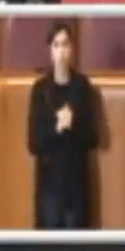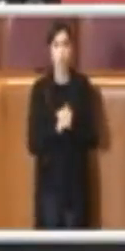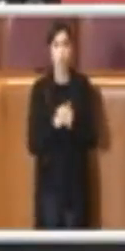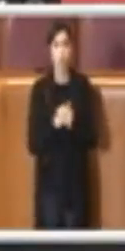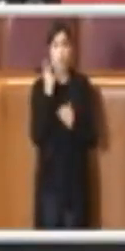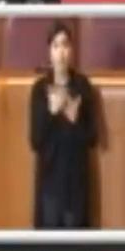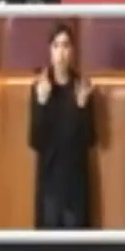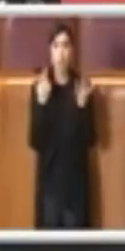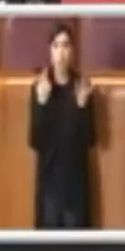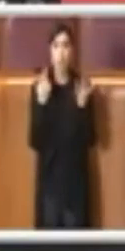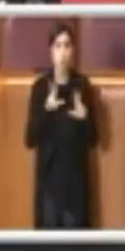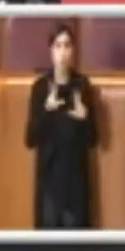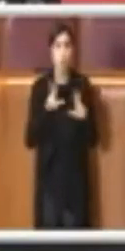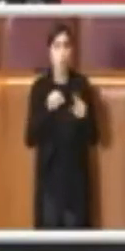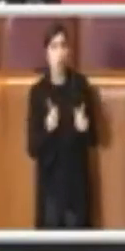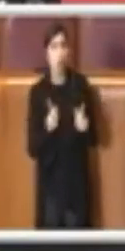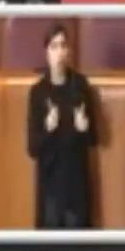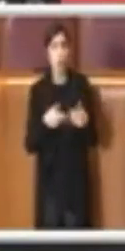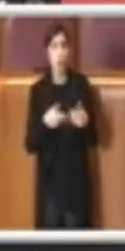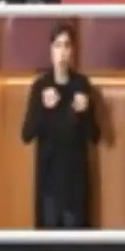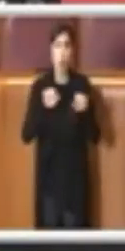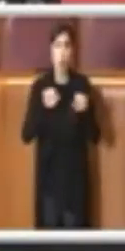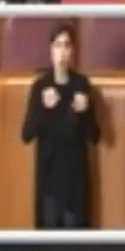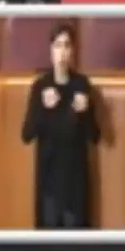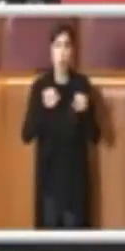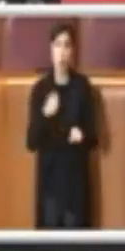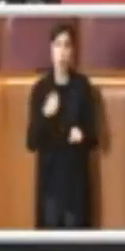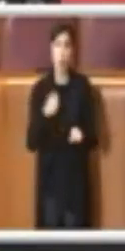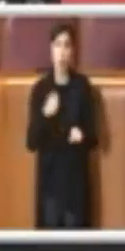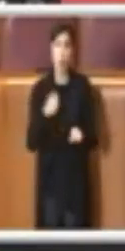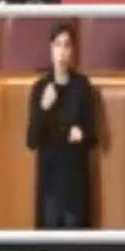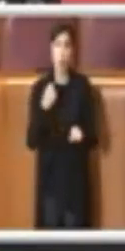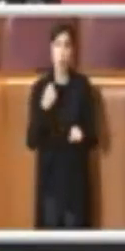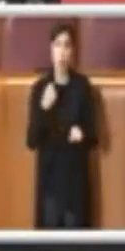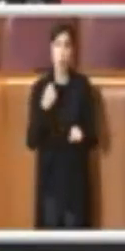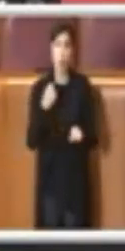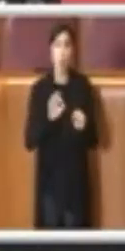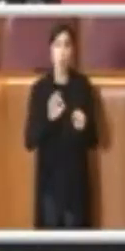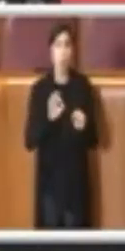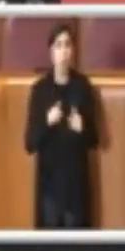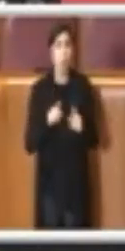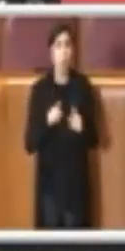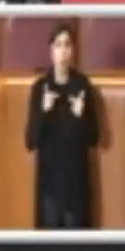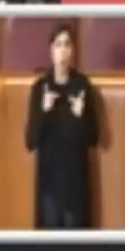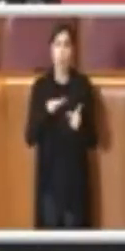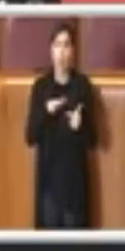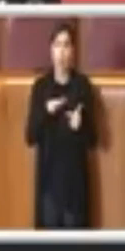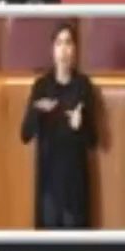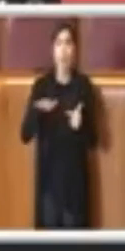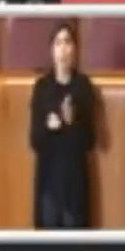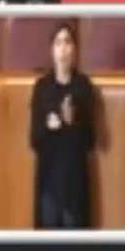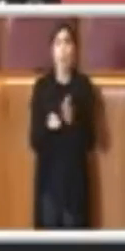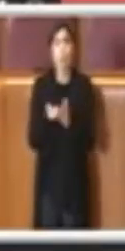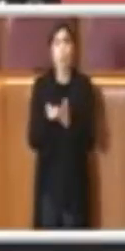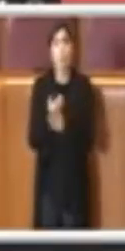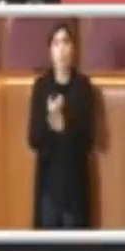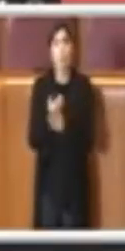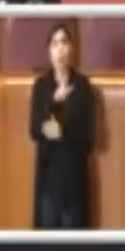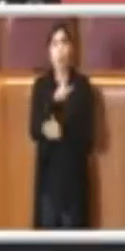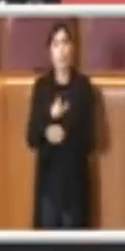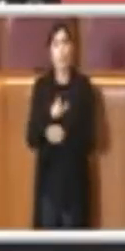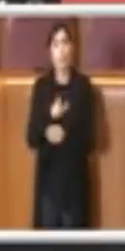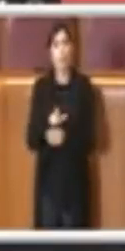questa nuova chiusura poi di fatto ha colpito il settore produttivo italiano che più di ogni altro invece